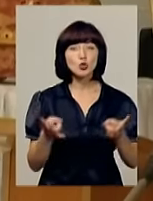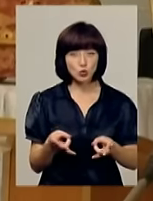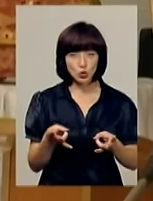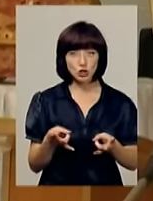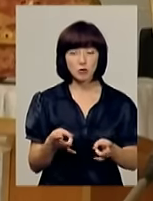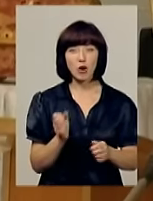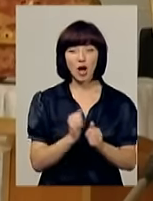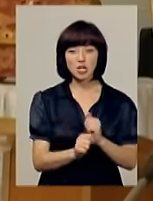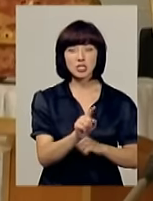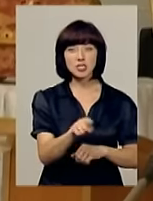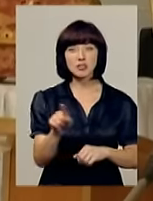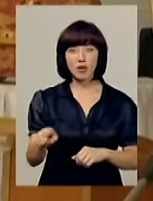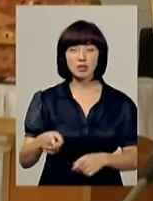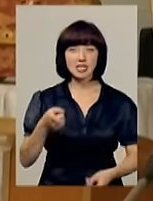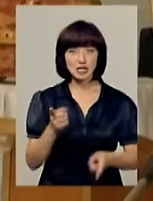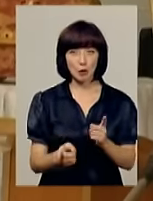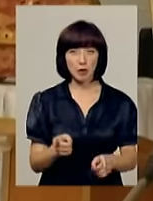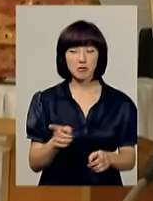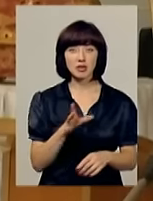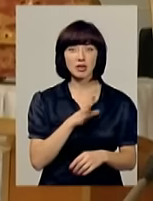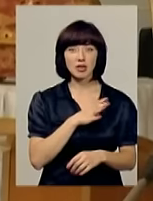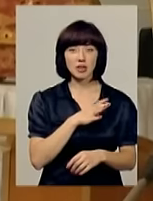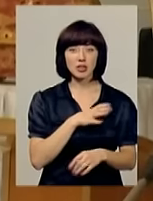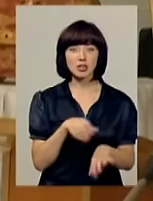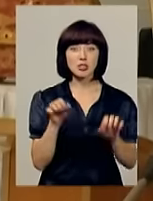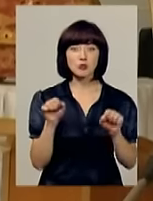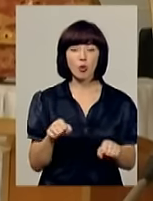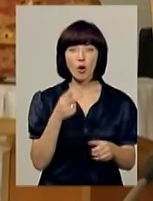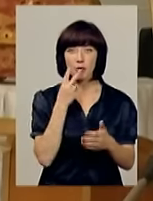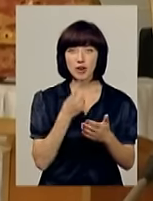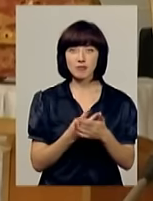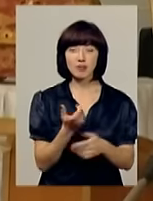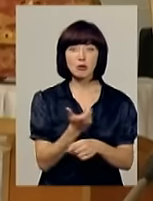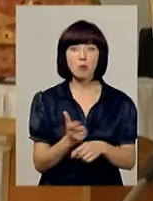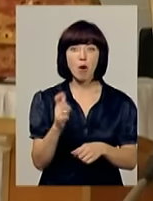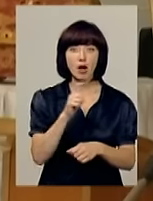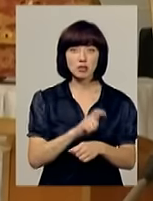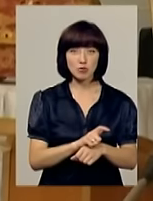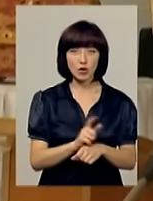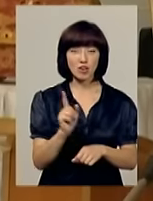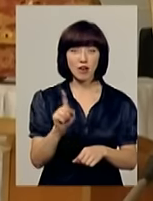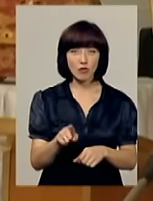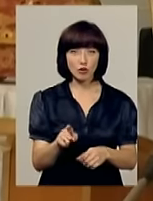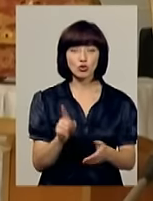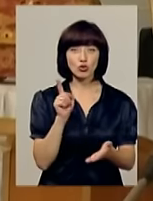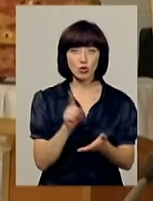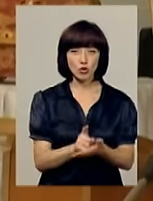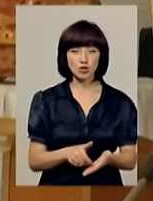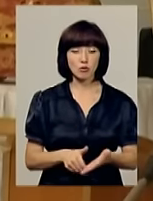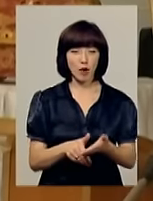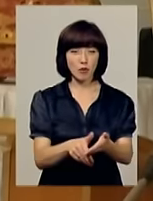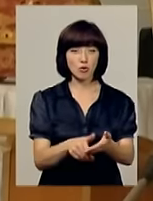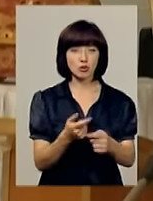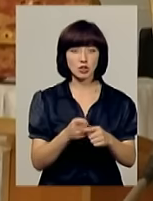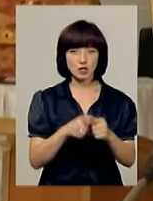щоб кожен із нас, щоб насправді змог проявити максимум того, щоб може цей